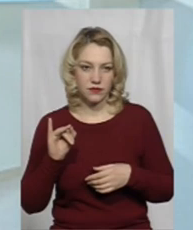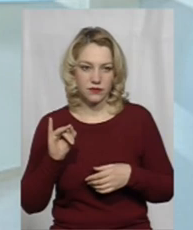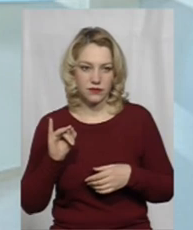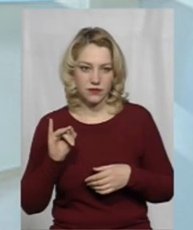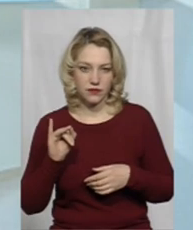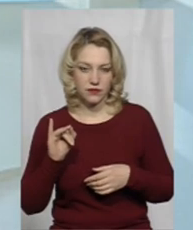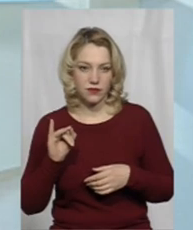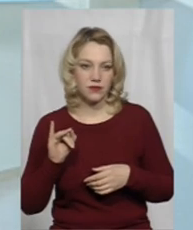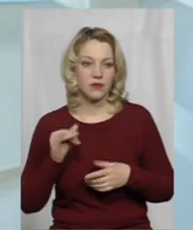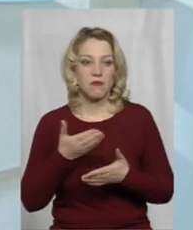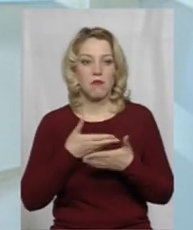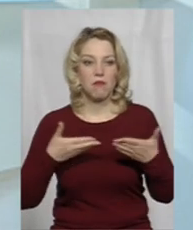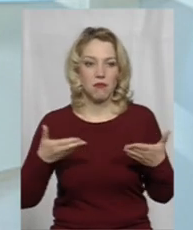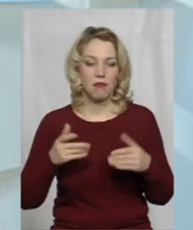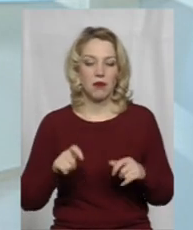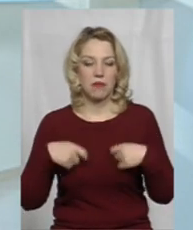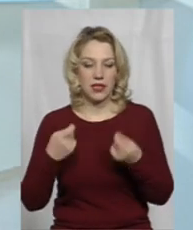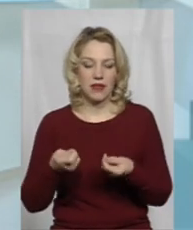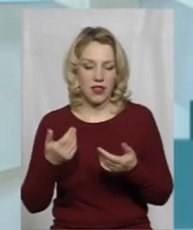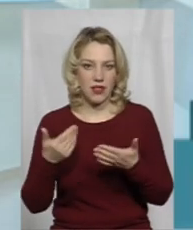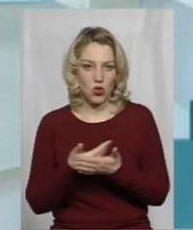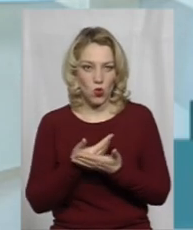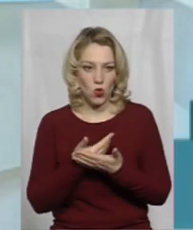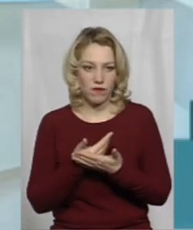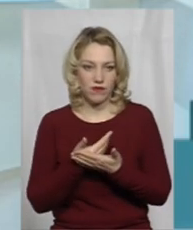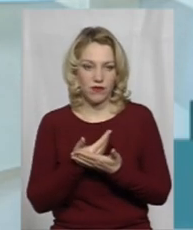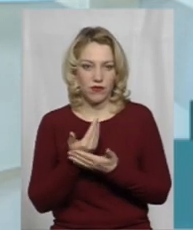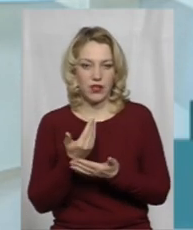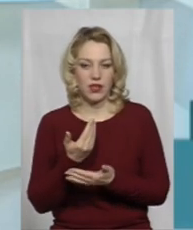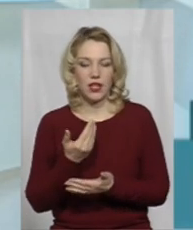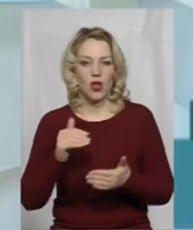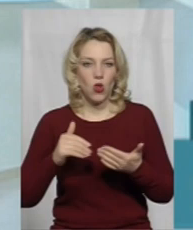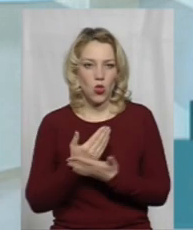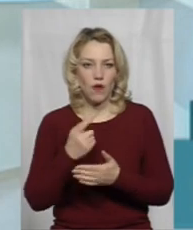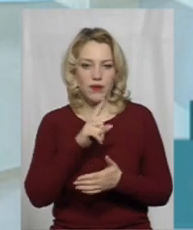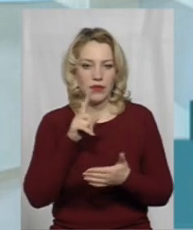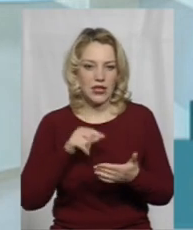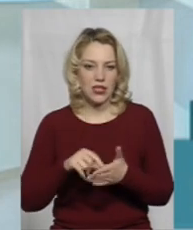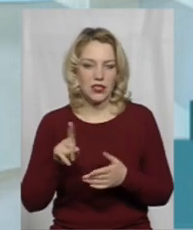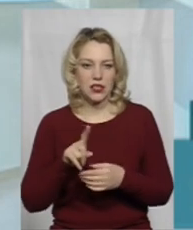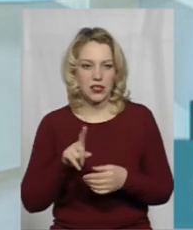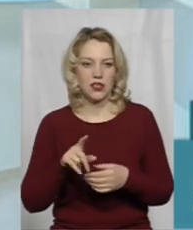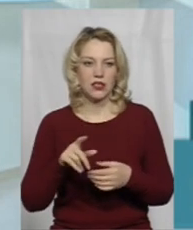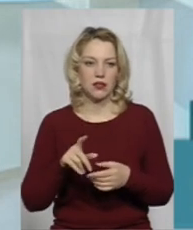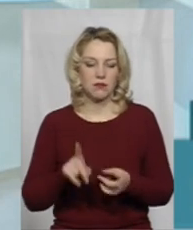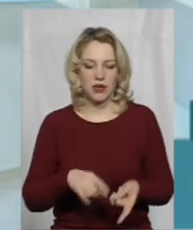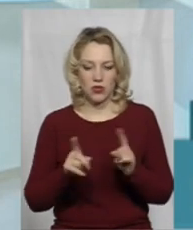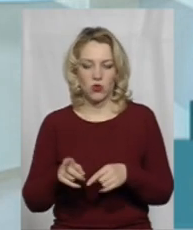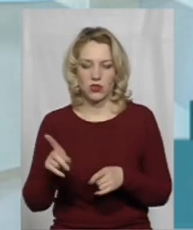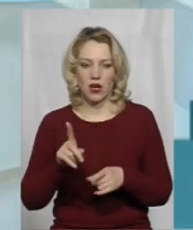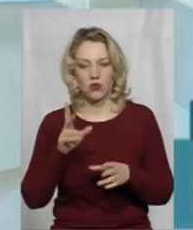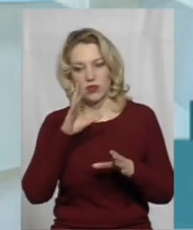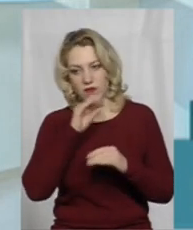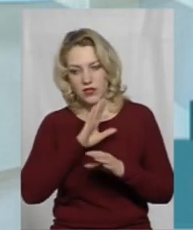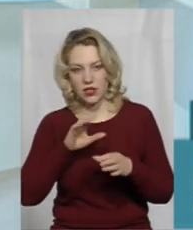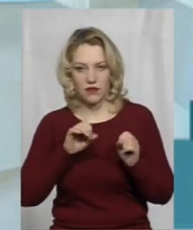ми передавали нові уже ті питання, які переходять, які або не встигли